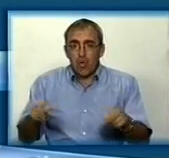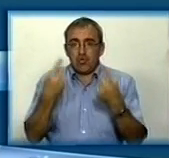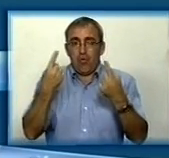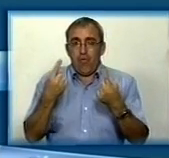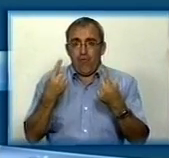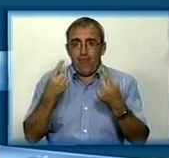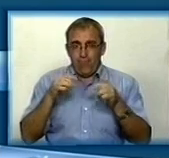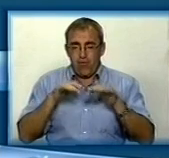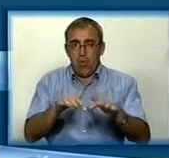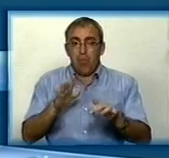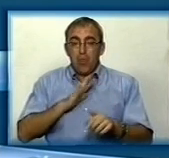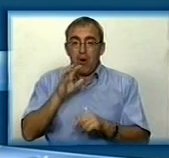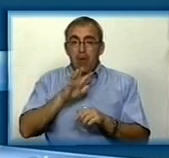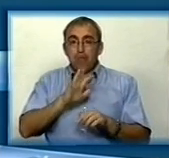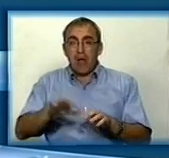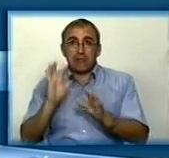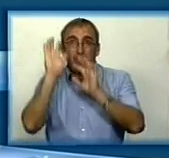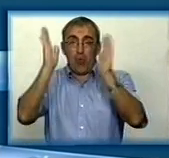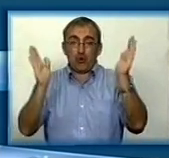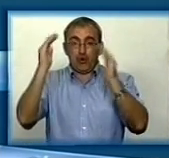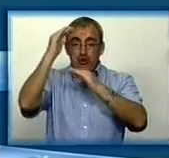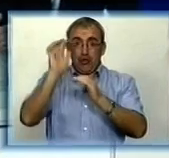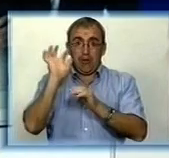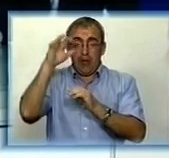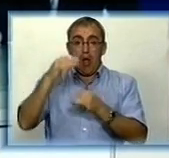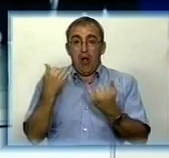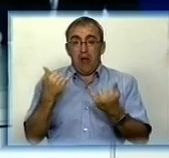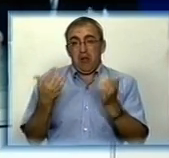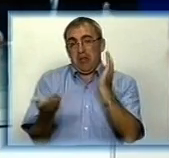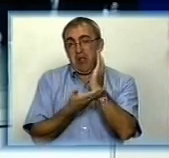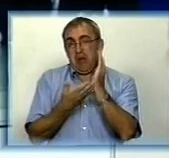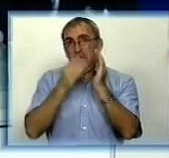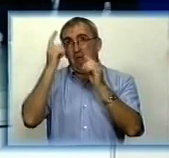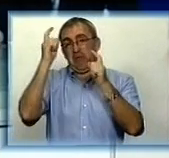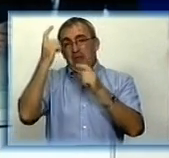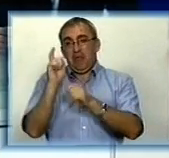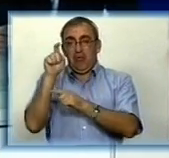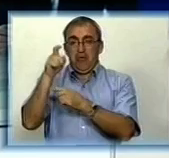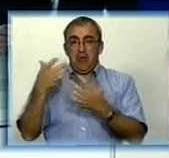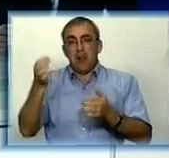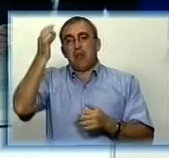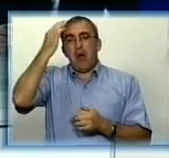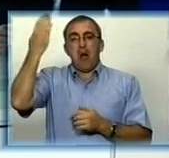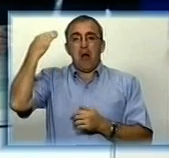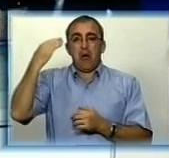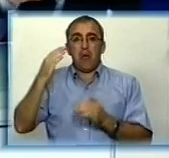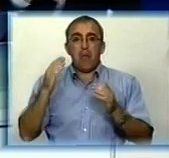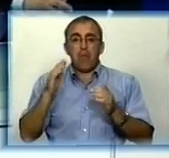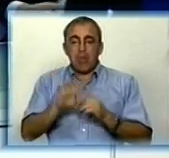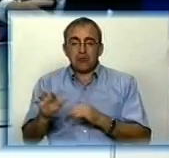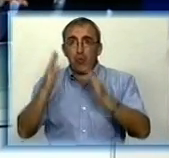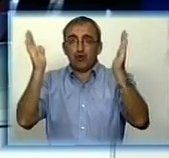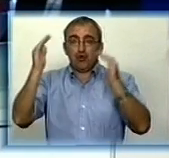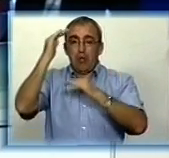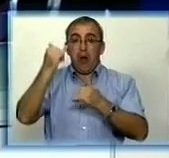Тому, якщо, раніше були баскетбольні щити, зараз просто якісь деревяшки, які напоминають баскетбольний щит. Раніше